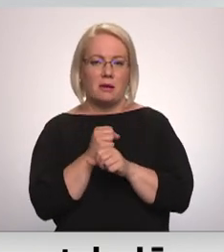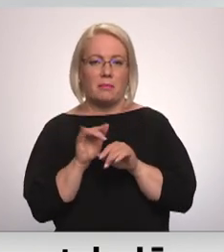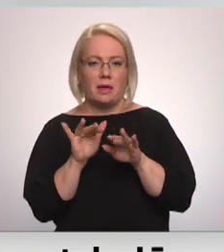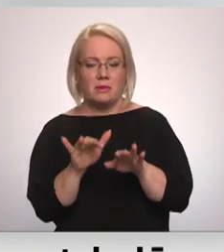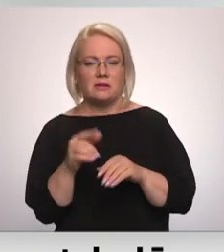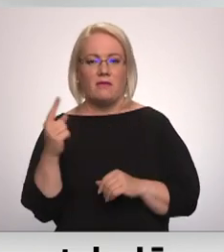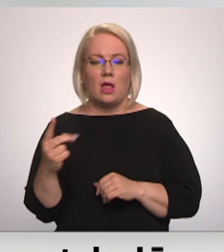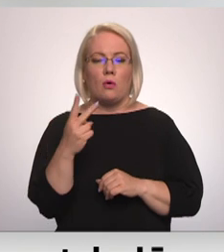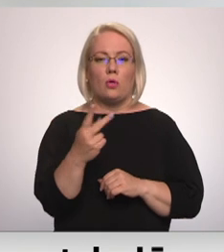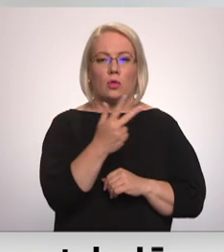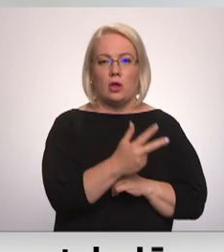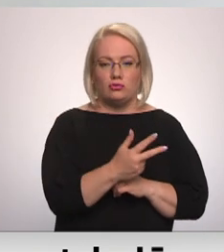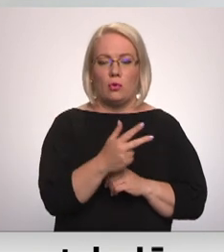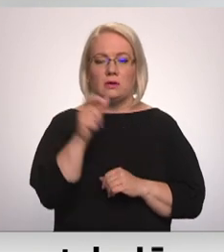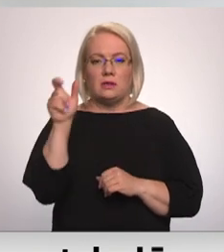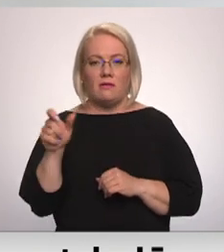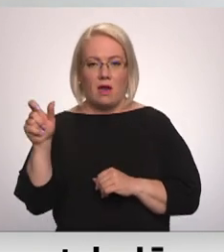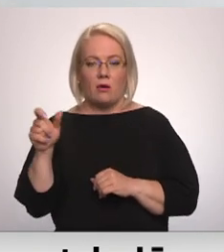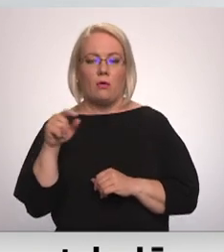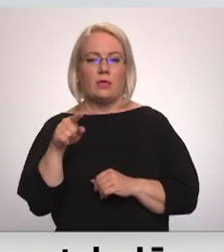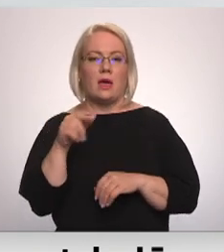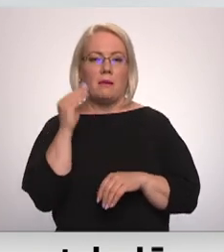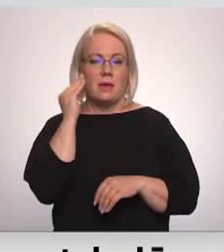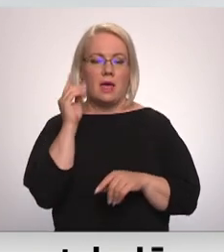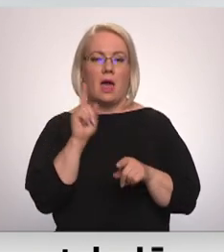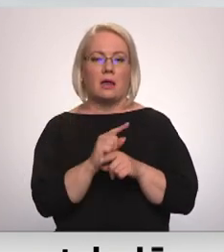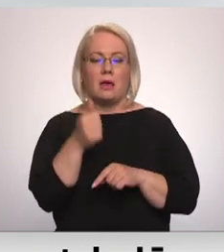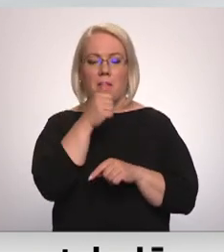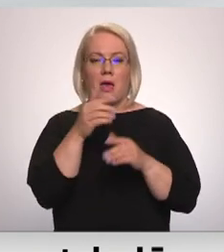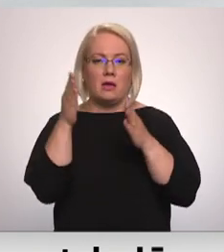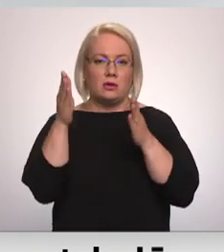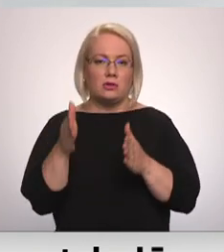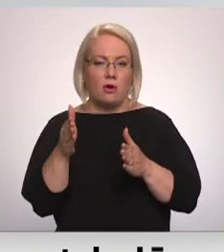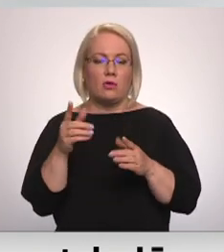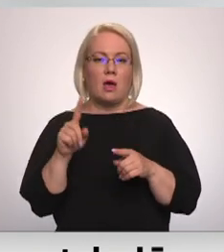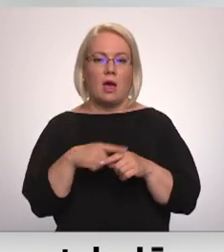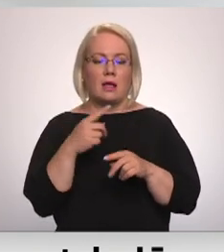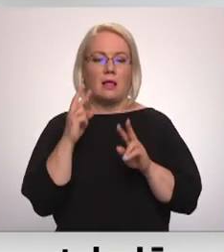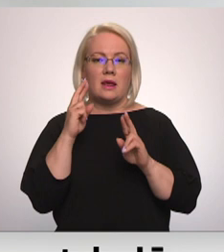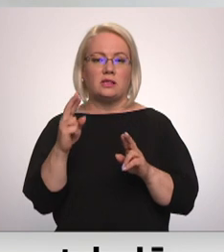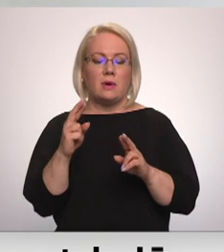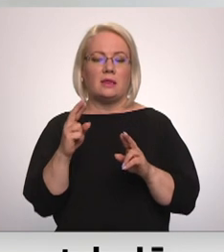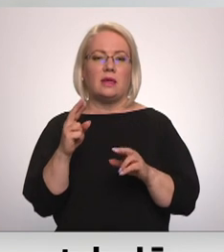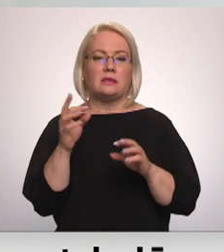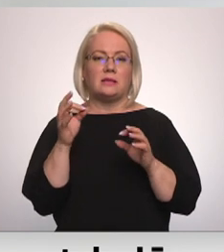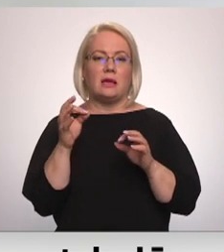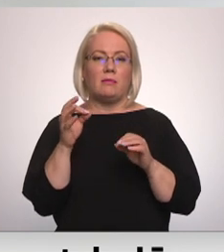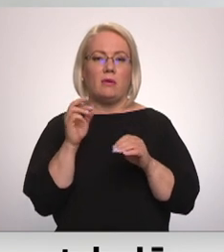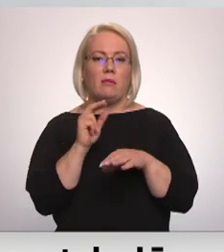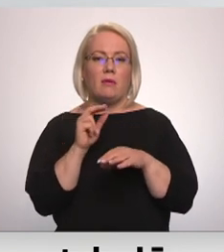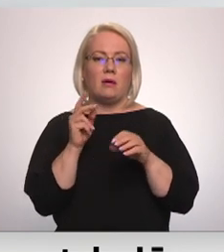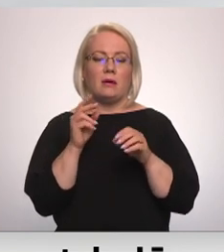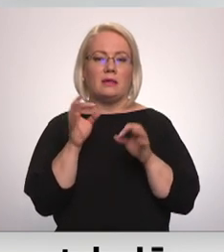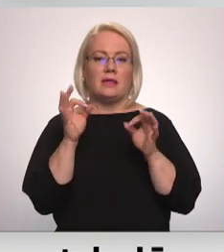trešo. Kā es minēju, tad konkrēt arī personi, atkal respektēju tiesības sārgājošo institūciju,